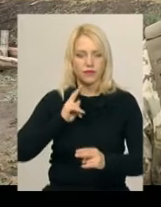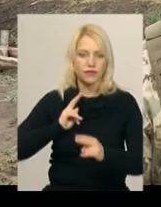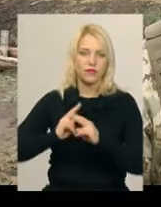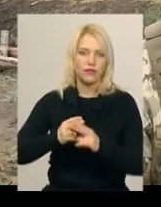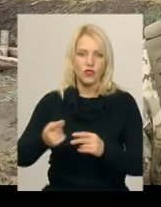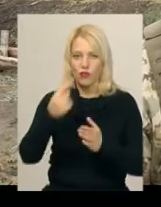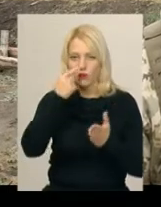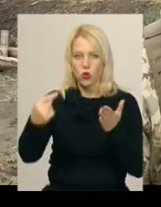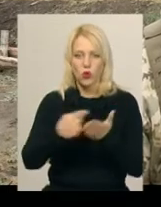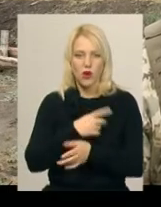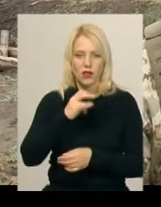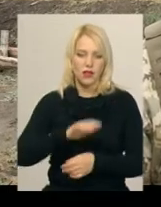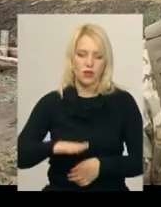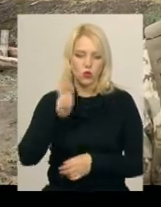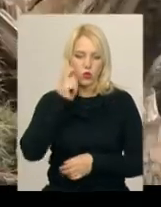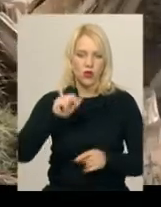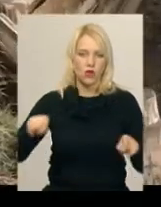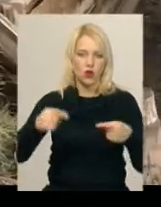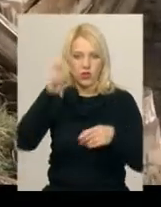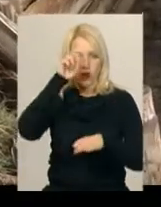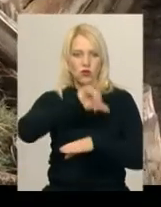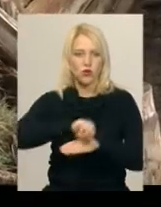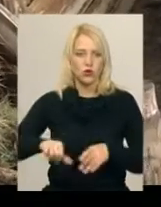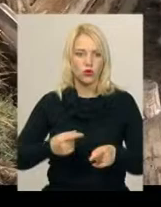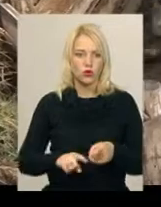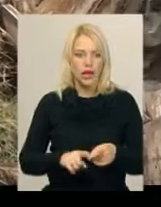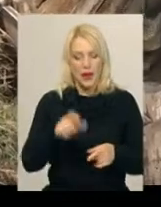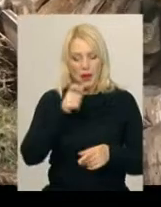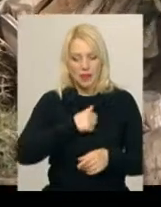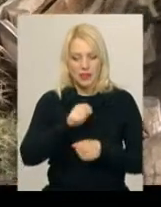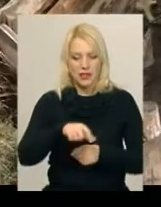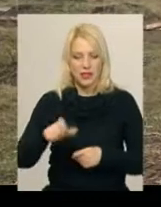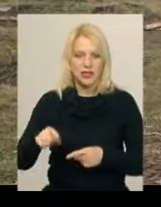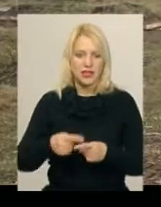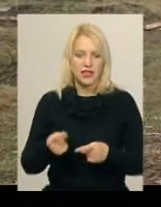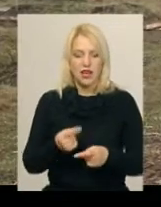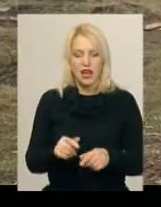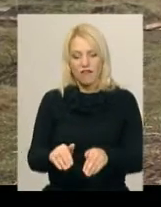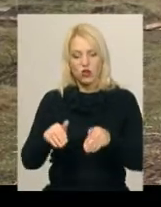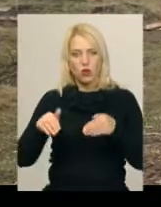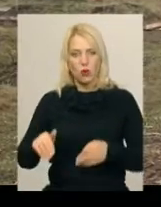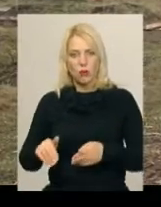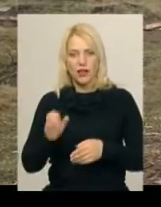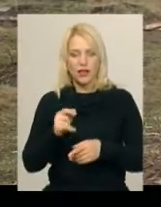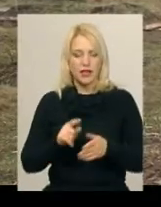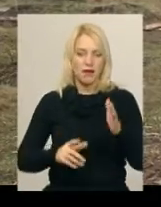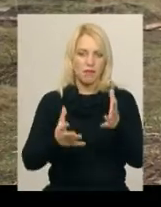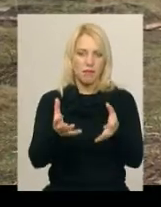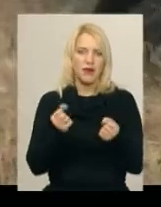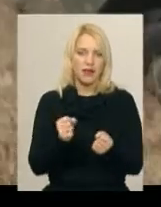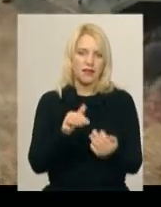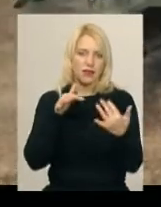проведення заходів відновлення державного кордону. Бійці розвід заслону відступили на підготовлені позиції, де прийняли бій. Вогневу підтримку